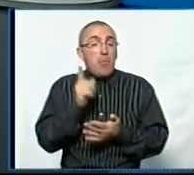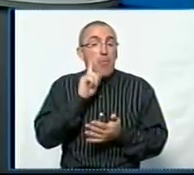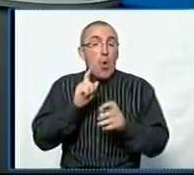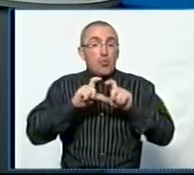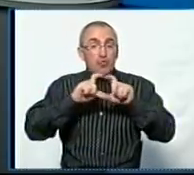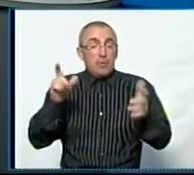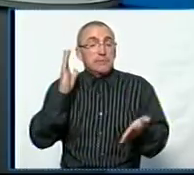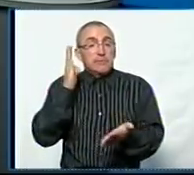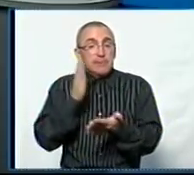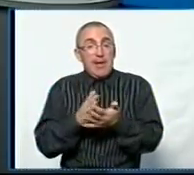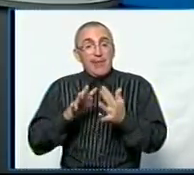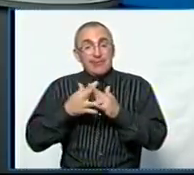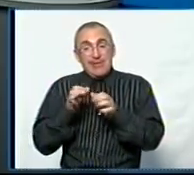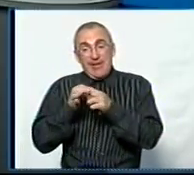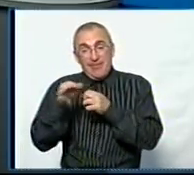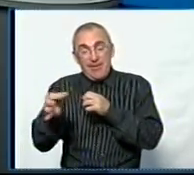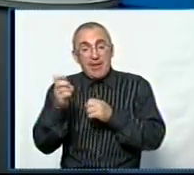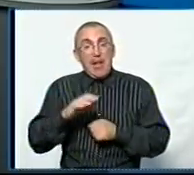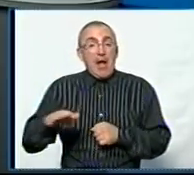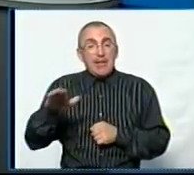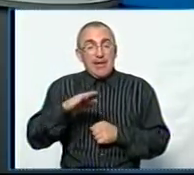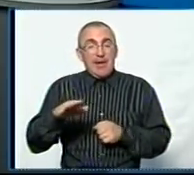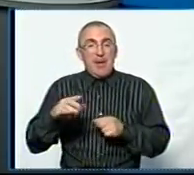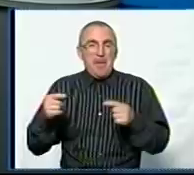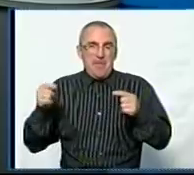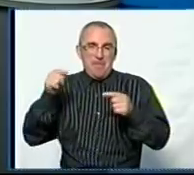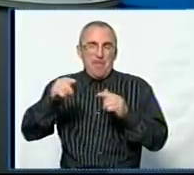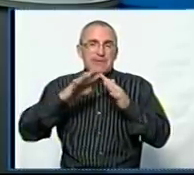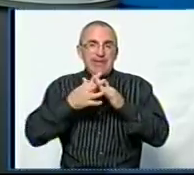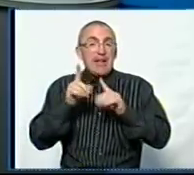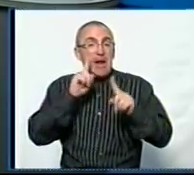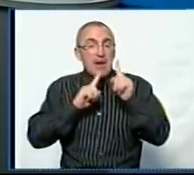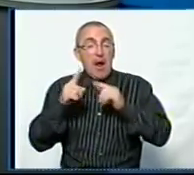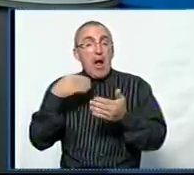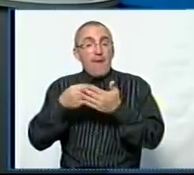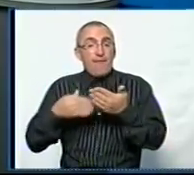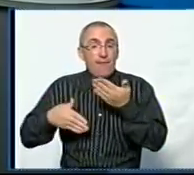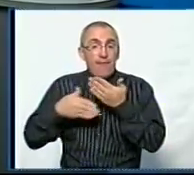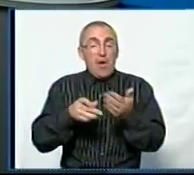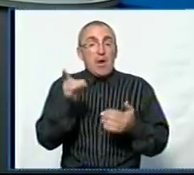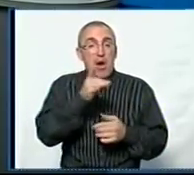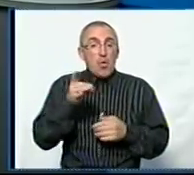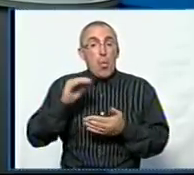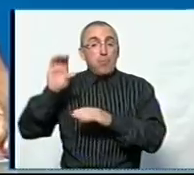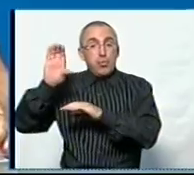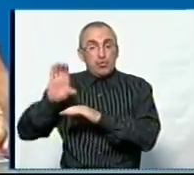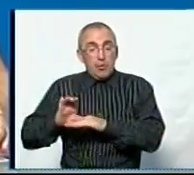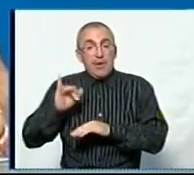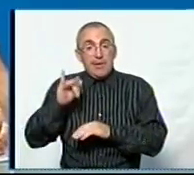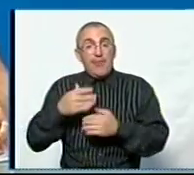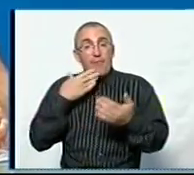школи, знаходячись в сільській місцевості, на території певної сільської ради, але фінансуються з районного бюджету і